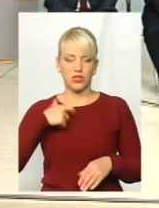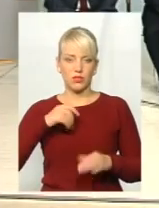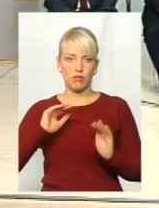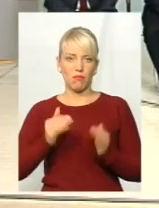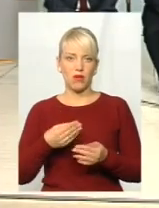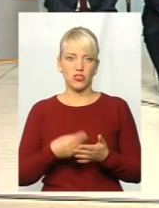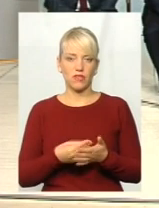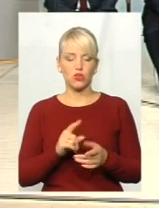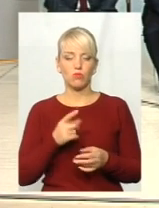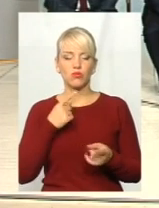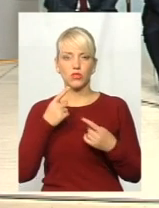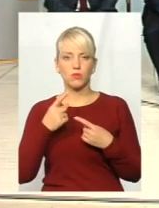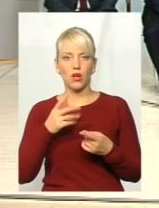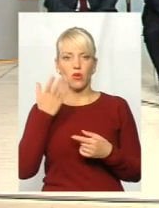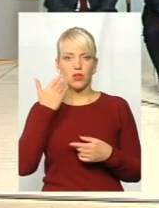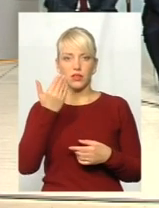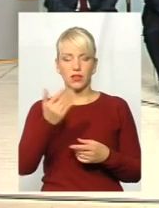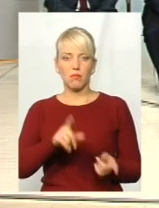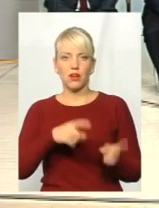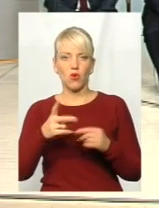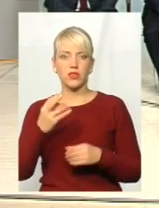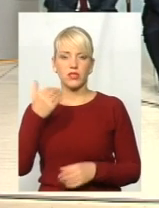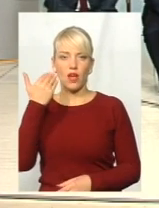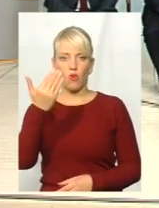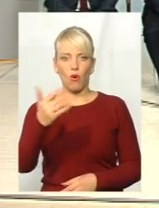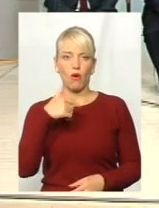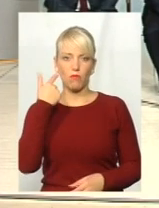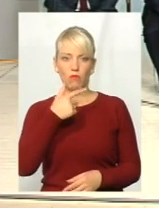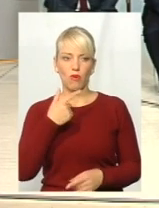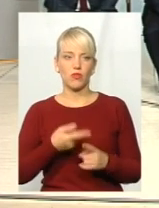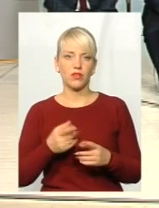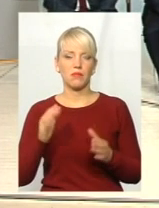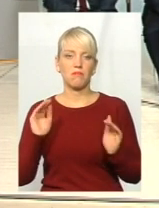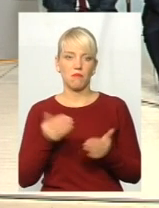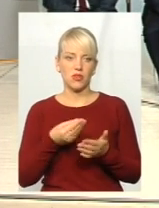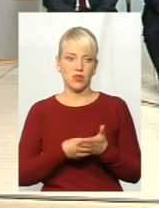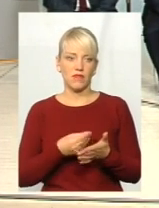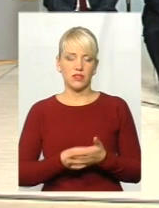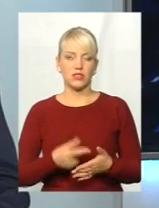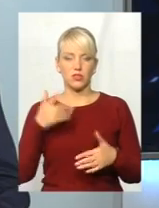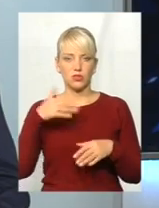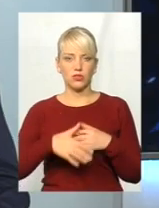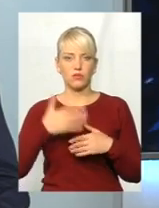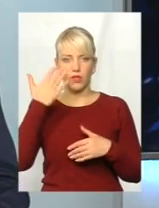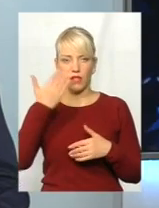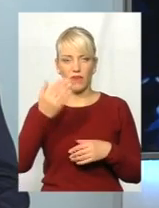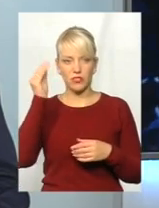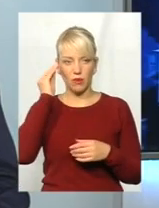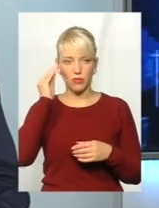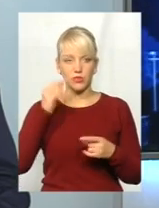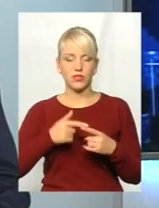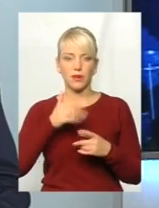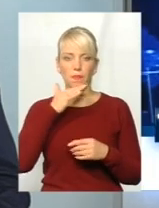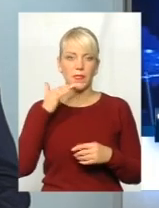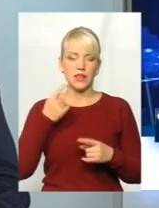співрозмовником ти переходиш на його мову, значить ти меншовартний. Зрозуміла ваша позиція. Дуже багато